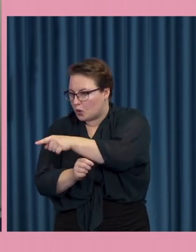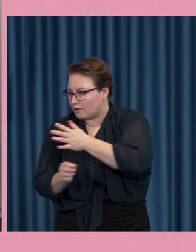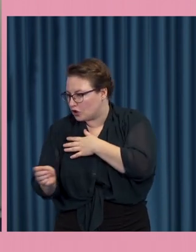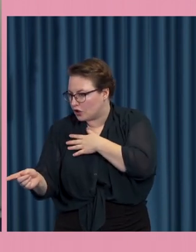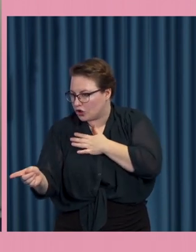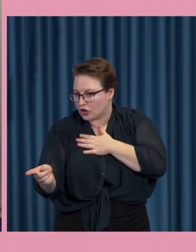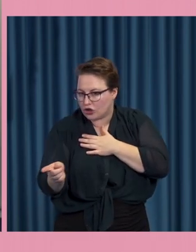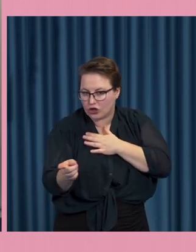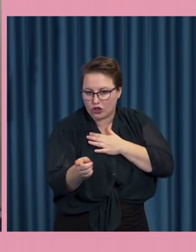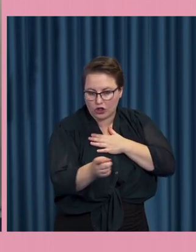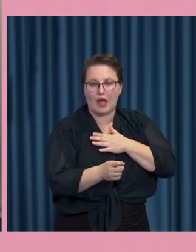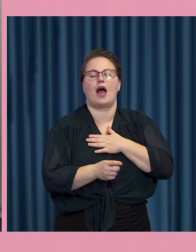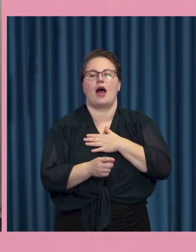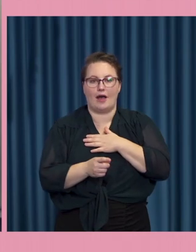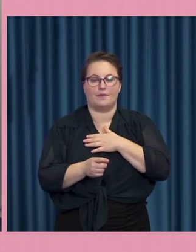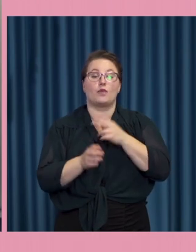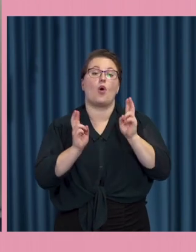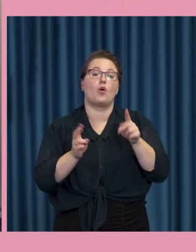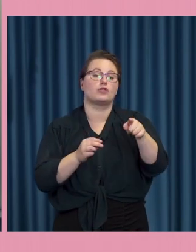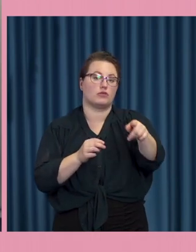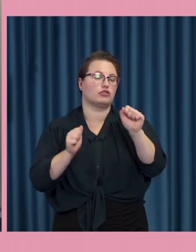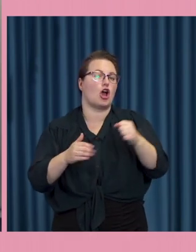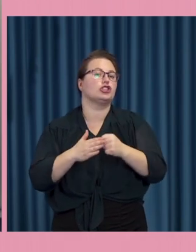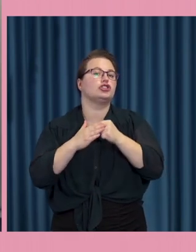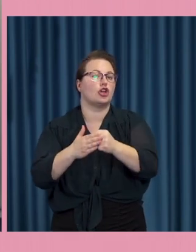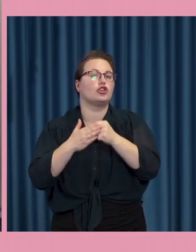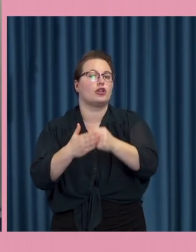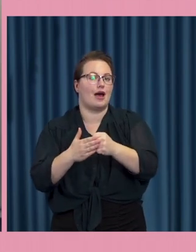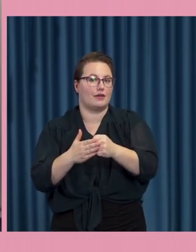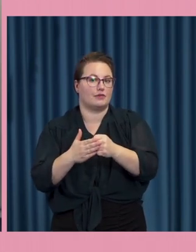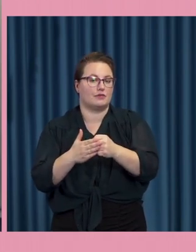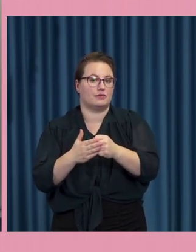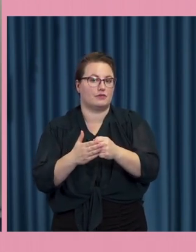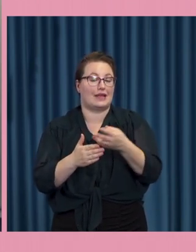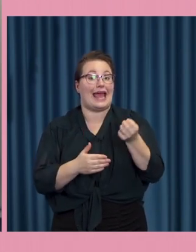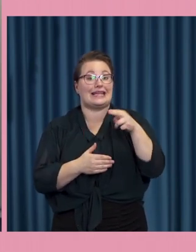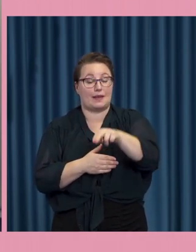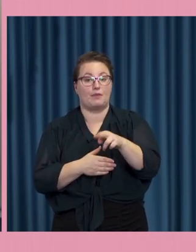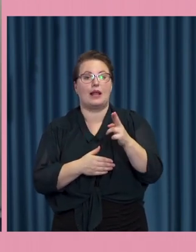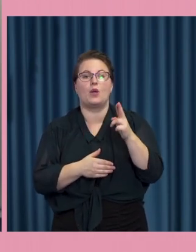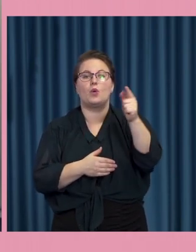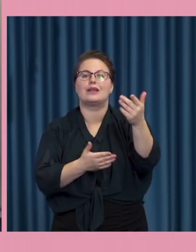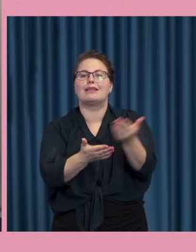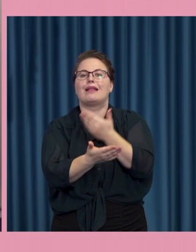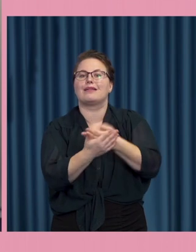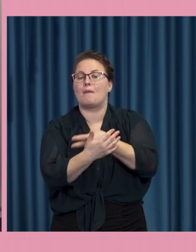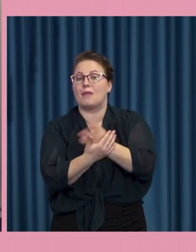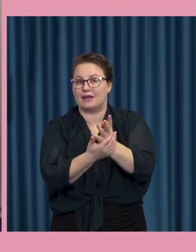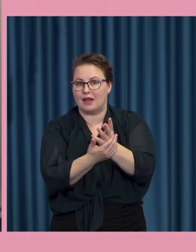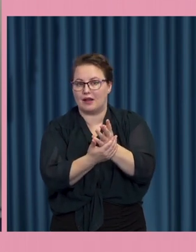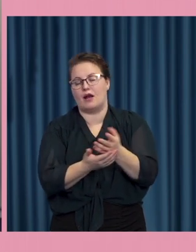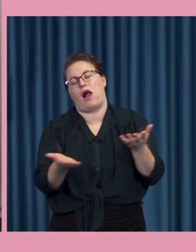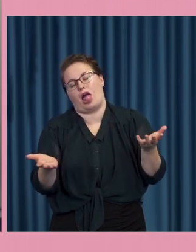och man skulle stötta bland annat utländska medier därför att skulle